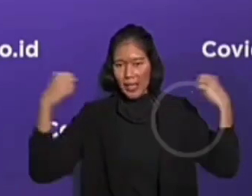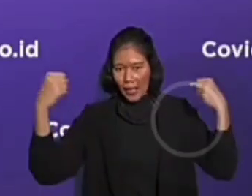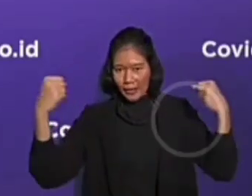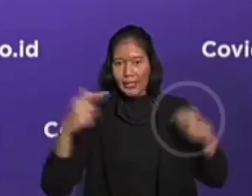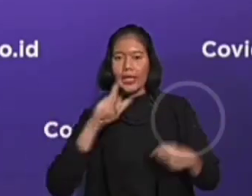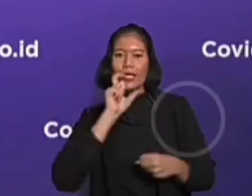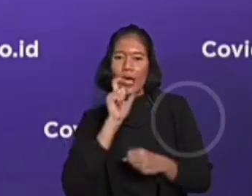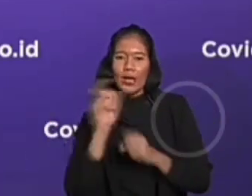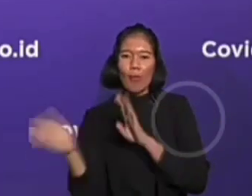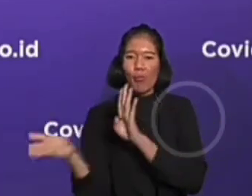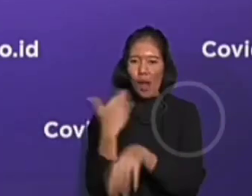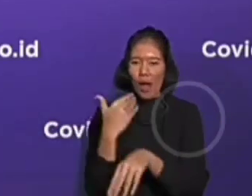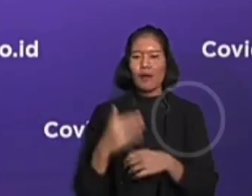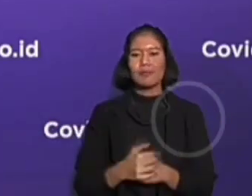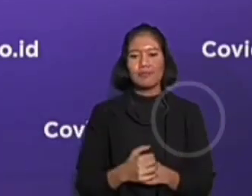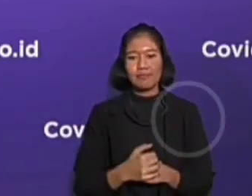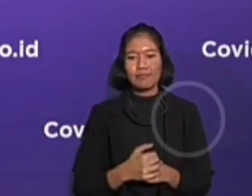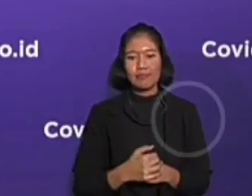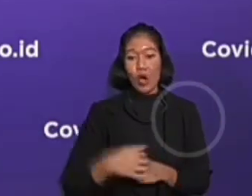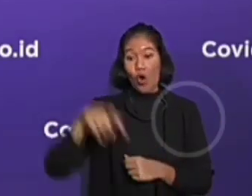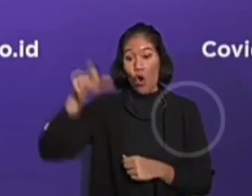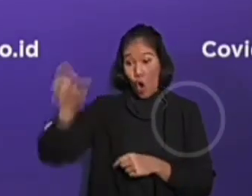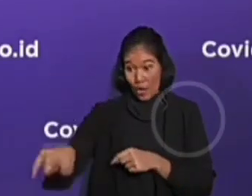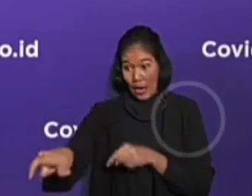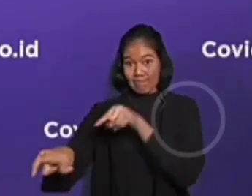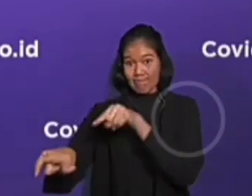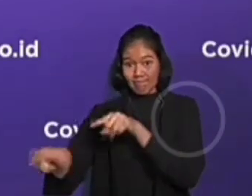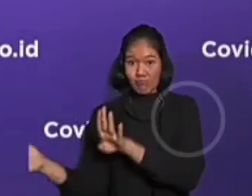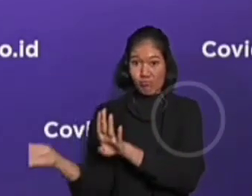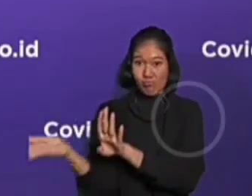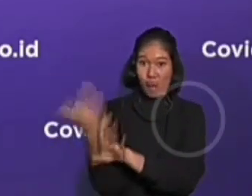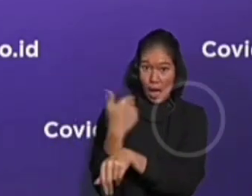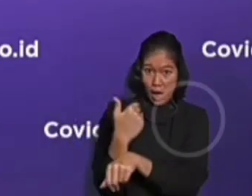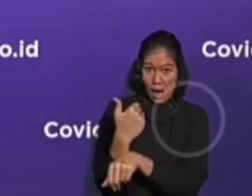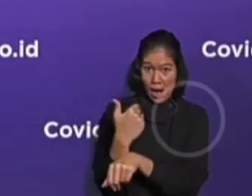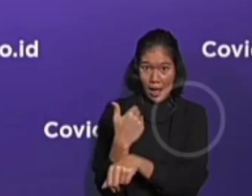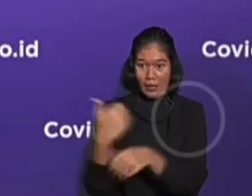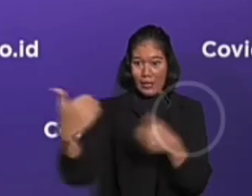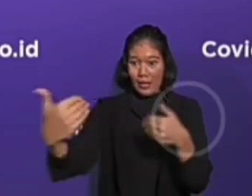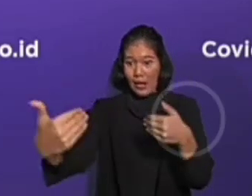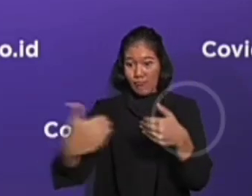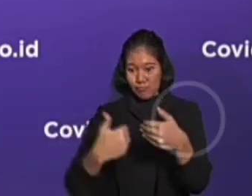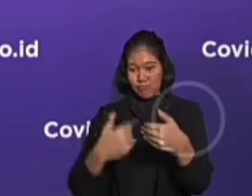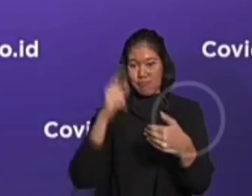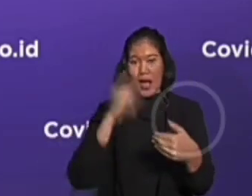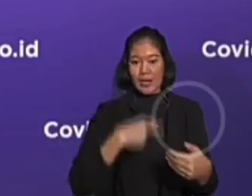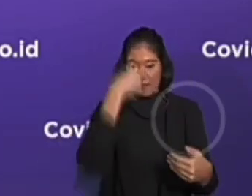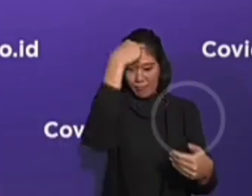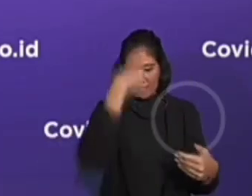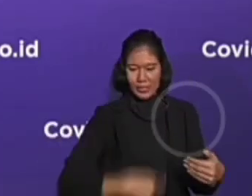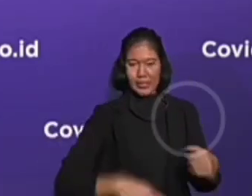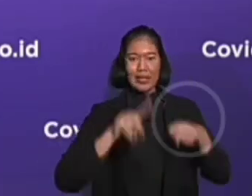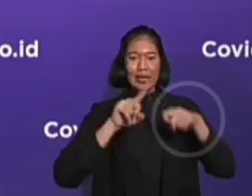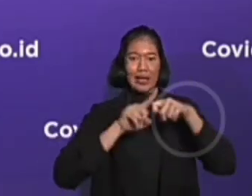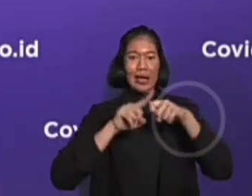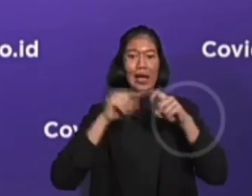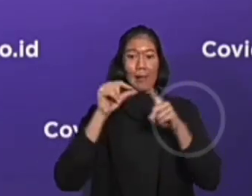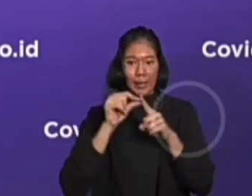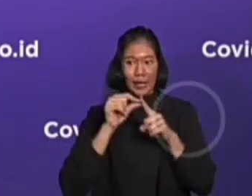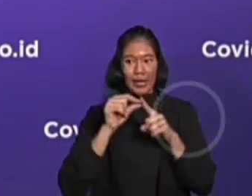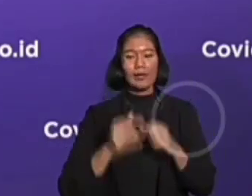Ketika para PMI pulang, masuk melewati pemeriksaan KKP atau kantor kesehatan pelabuhan,